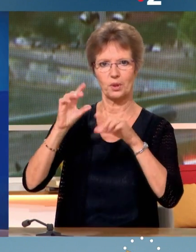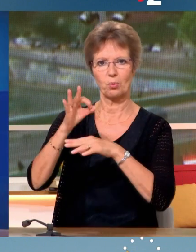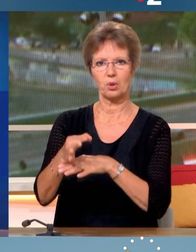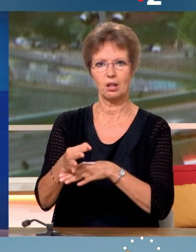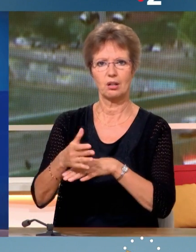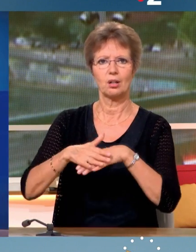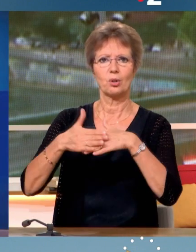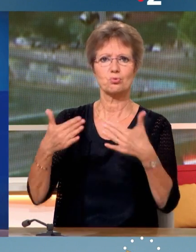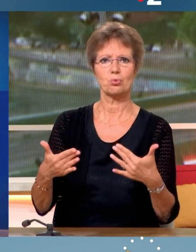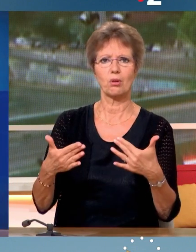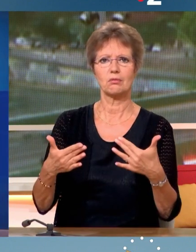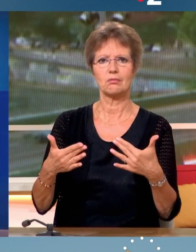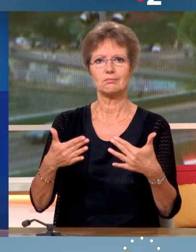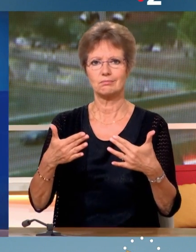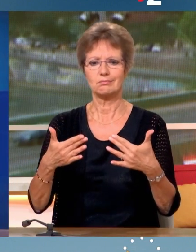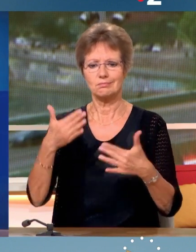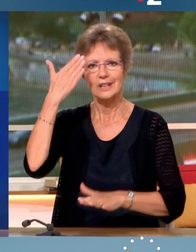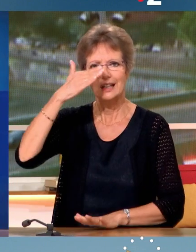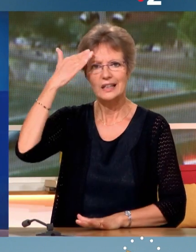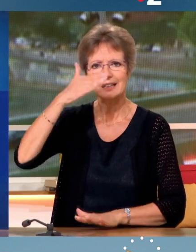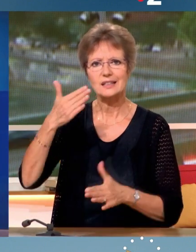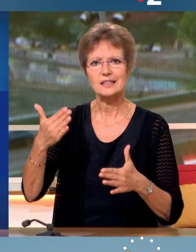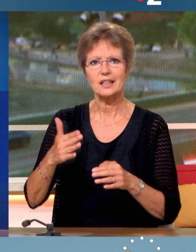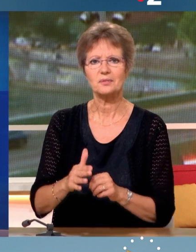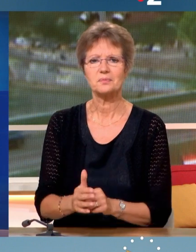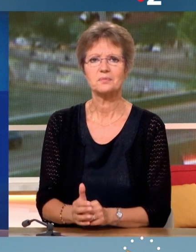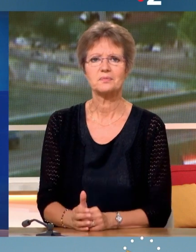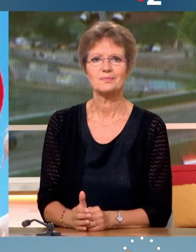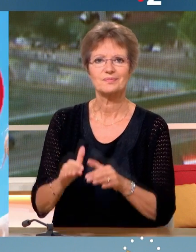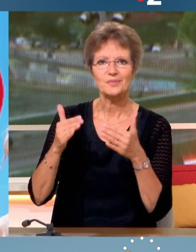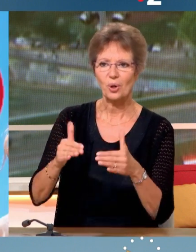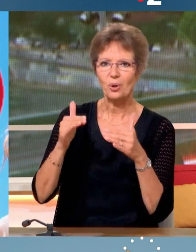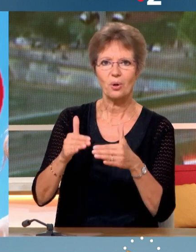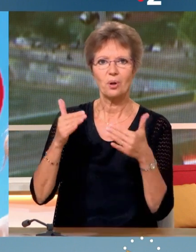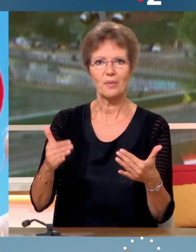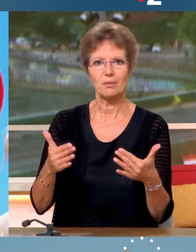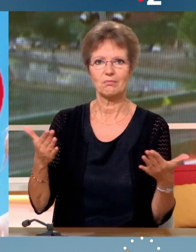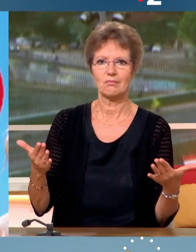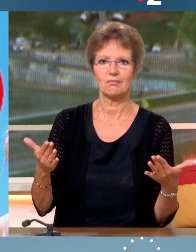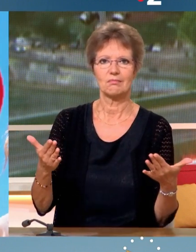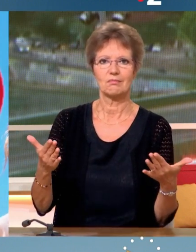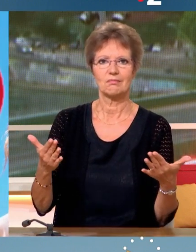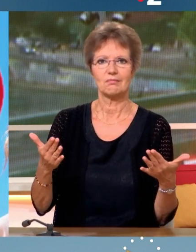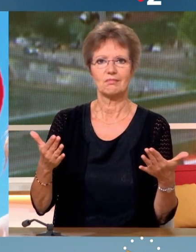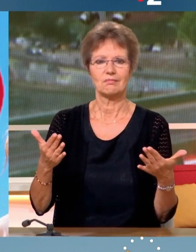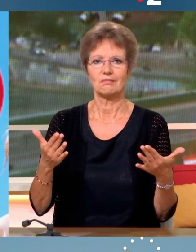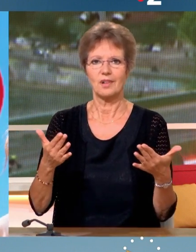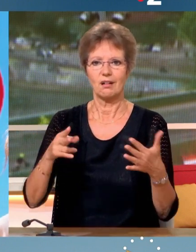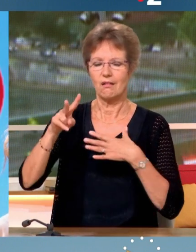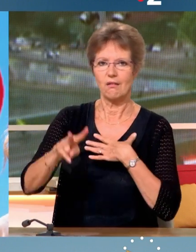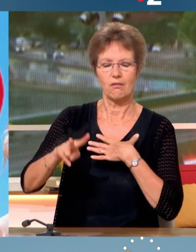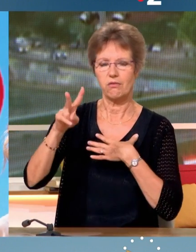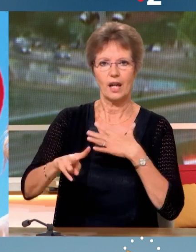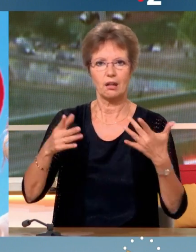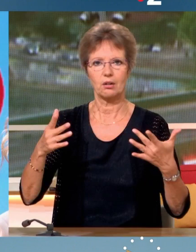tous ceux qui sont sur le terrain se rendaient bien compte qu'il y avait un enthousiasme qui n'existait pas pour le président réélu. Et